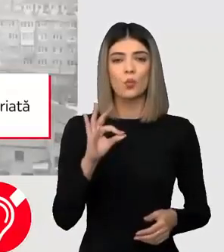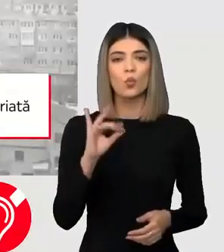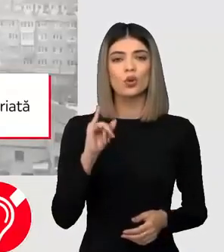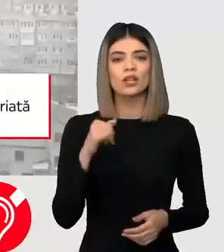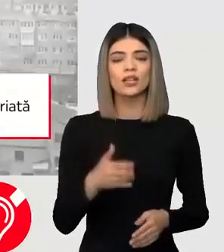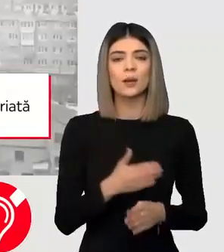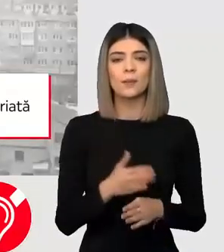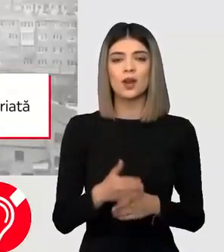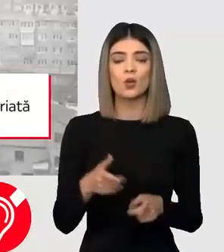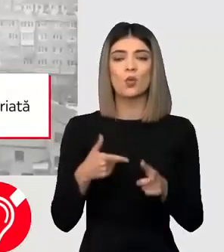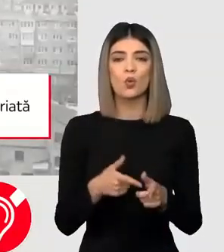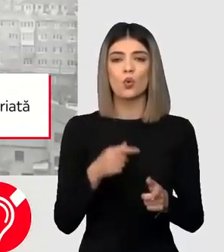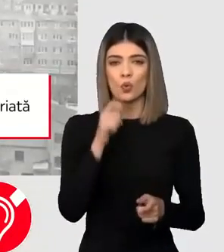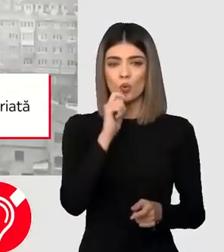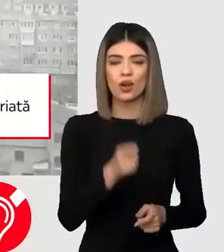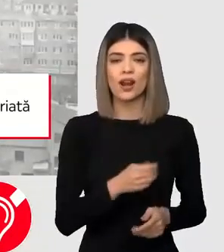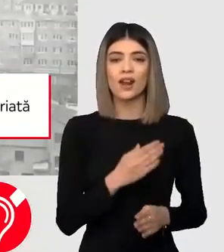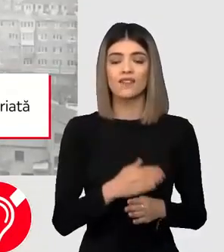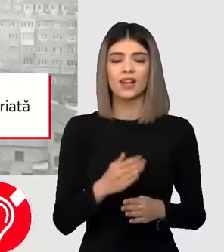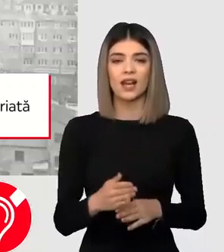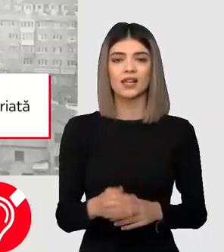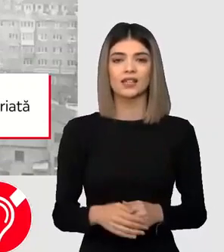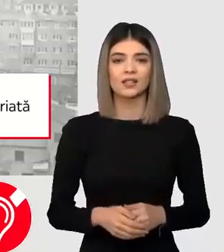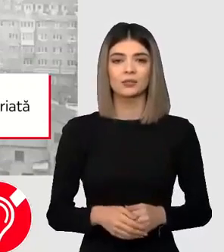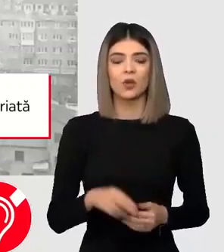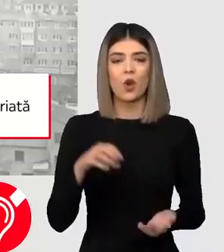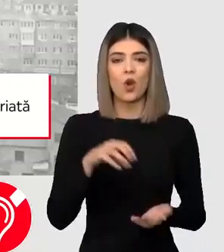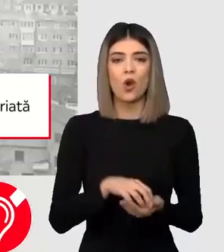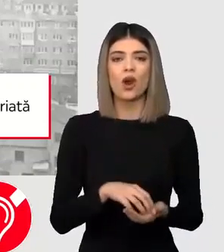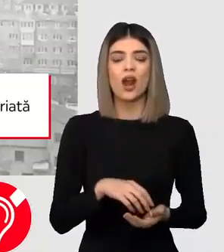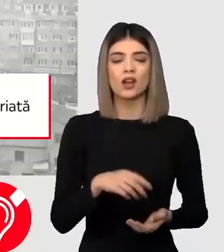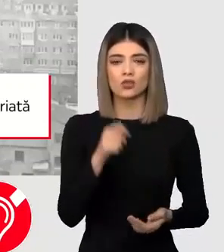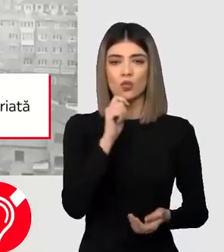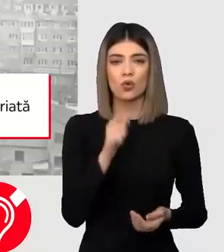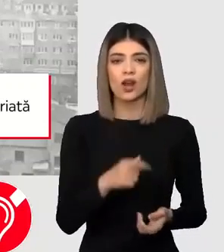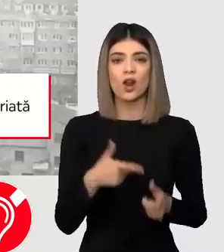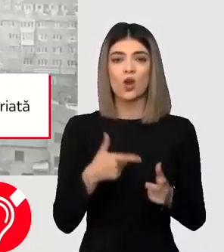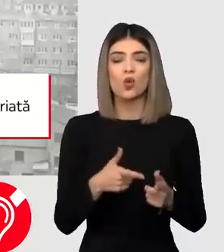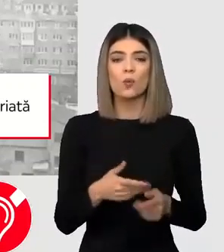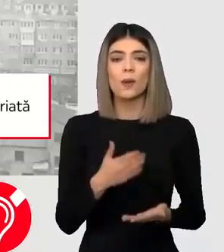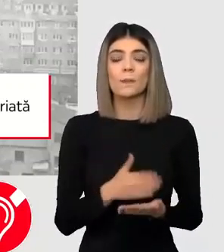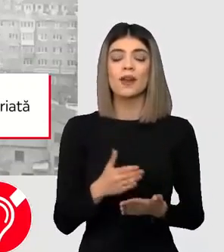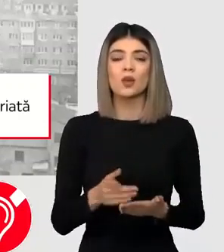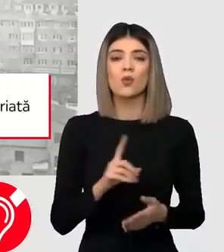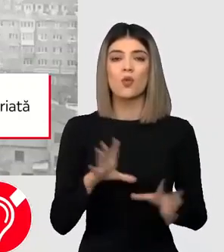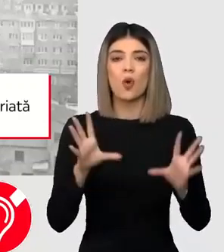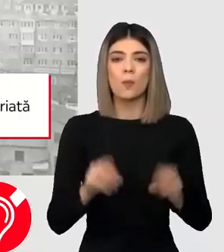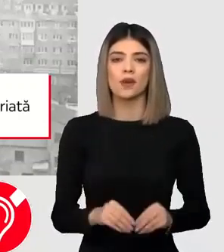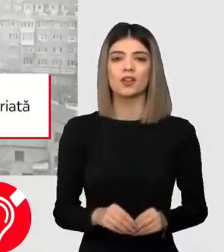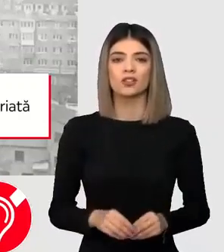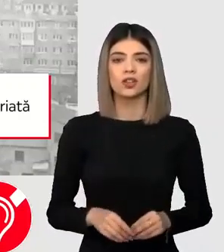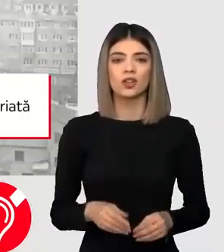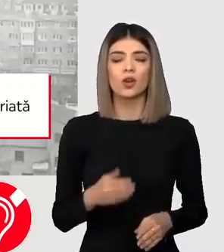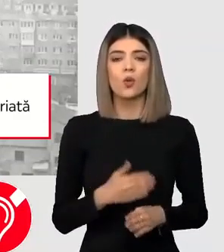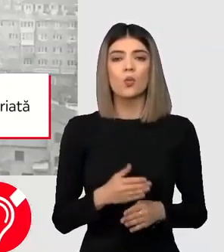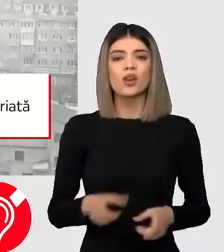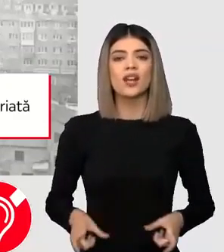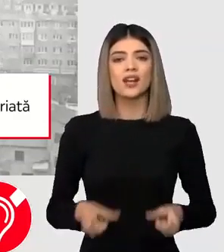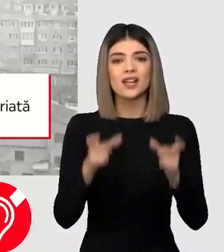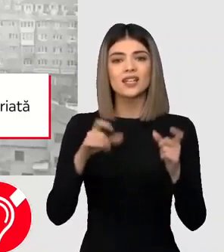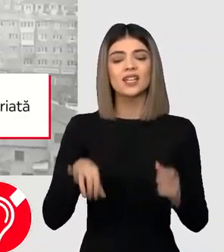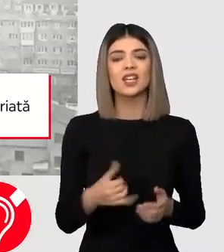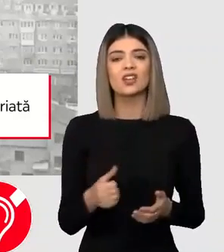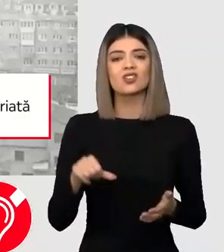Putin continuă să atace Ucraina în fiecare zi. În Severodonetsk, luptele se dau neîncetat. Mai multe instituții au fost rovite, iar clădirea